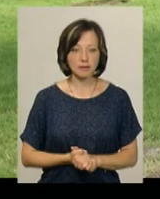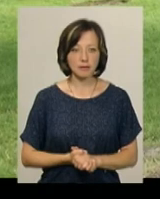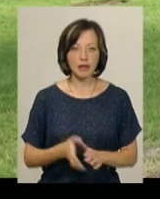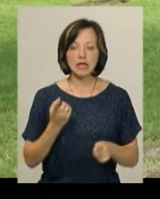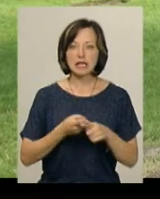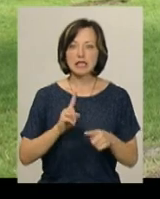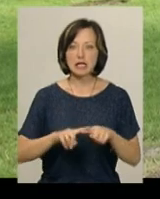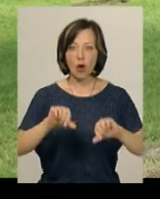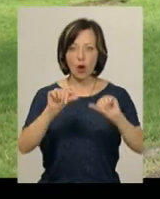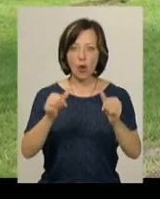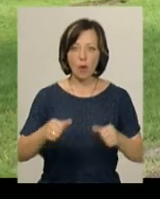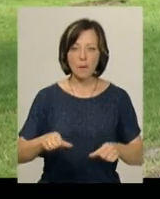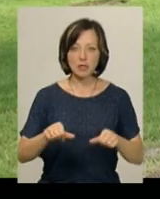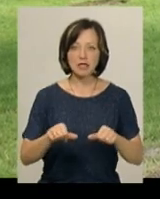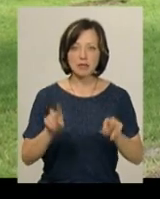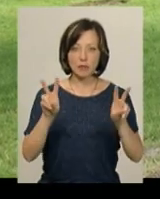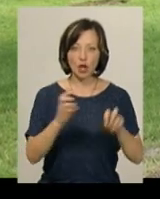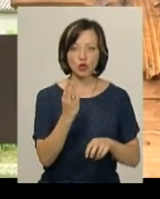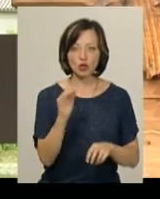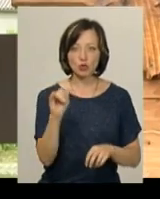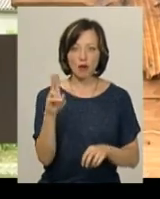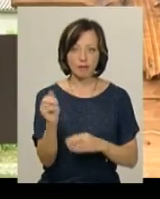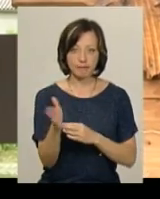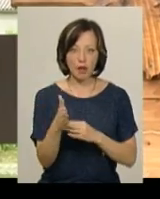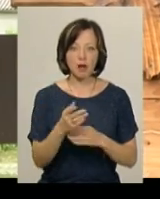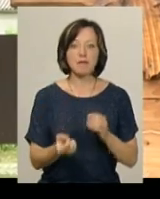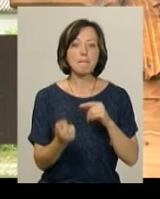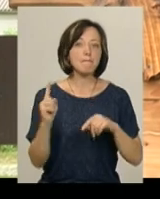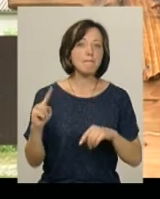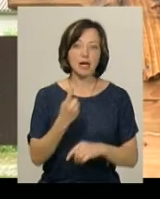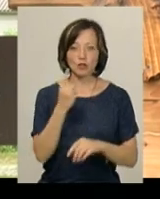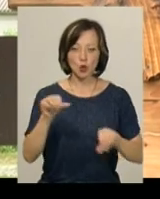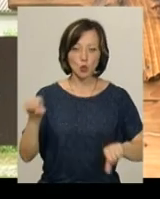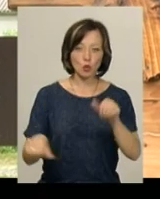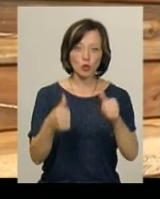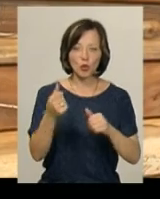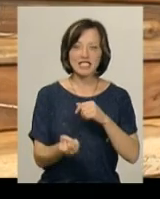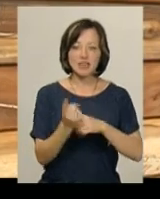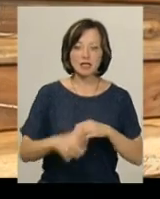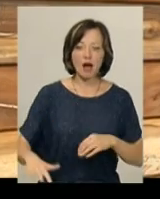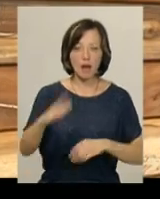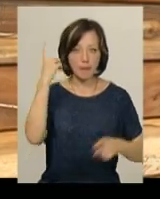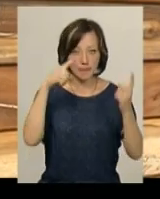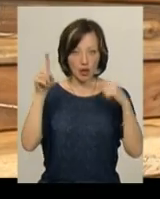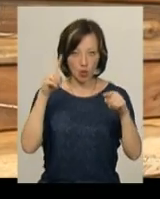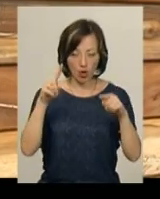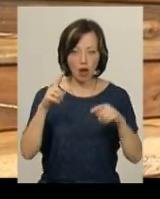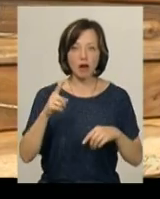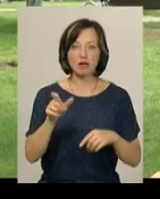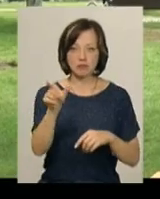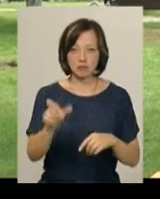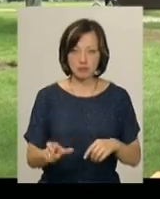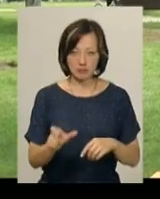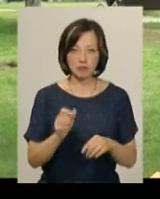Це композиція «Щука» – перша скульптура, яка з'явилася на галявні байок у Чорному острові. Автор роботи Володимир Журбіцький. Основою